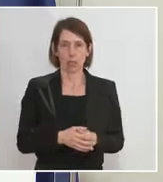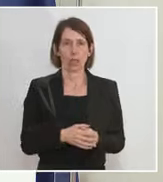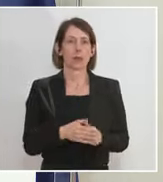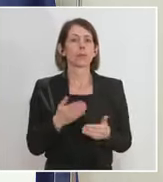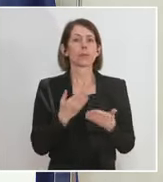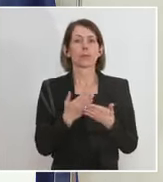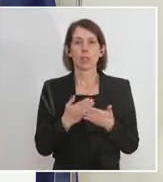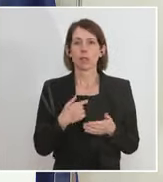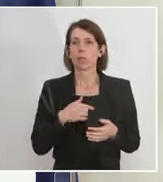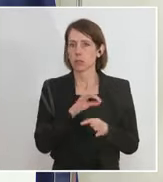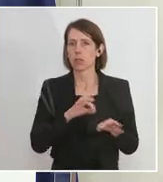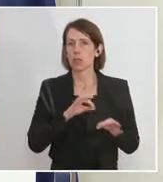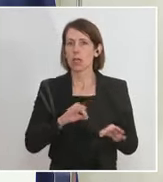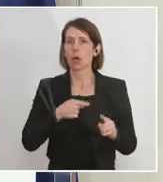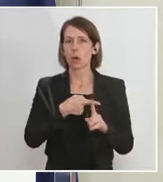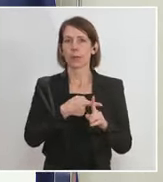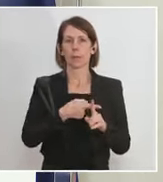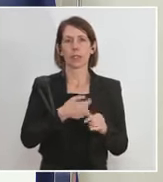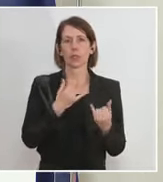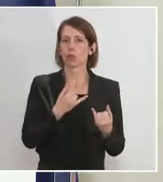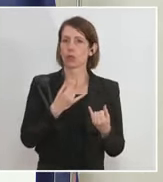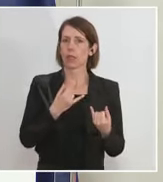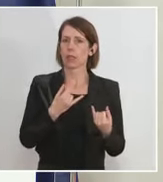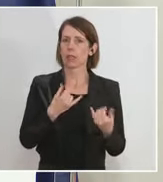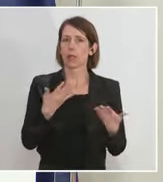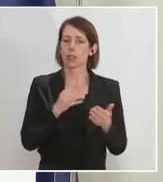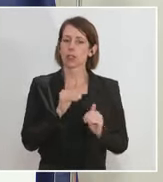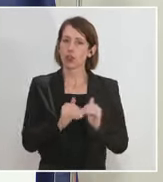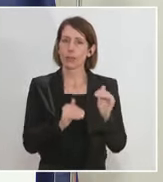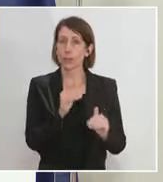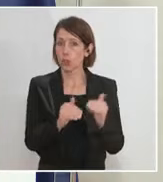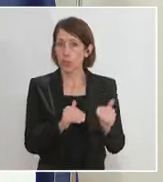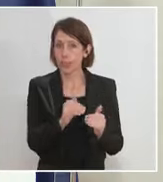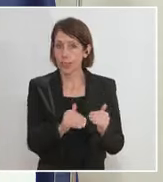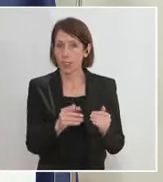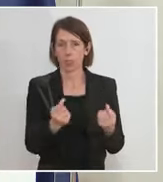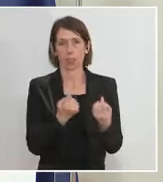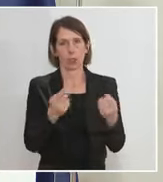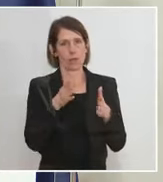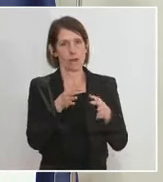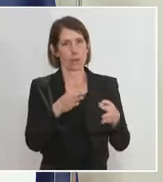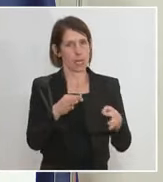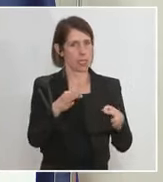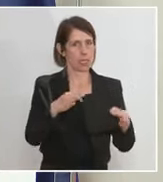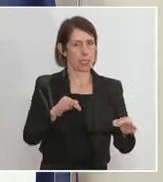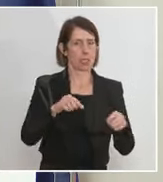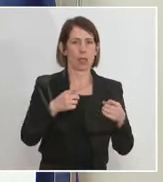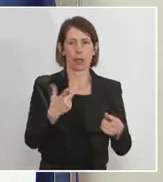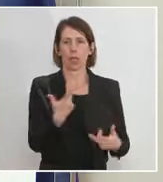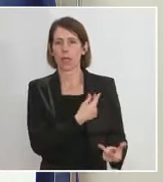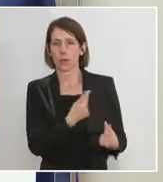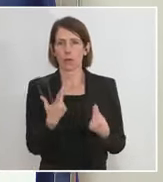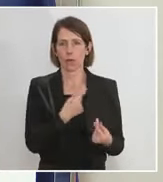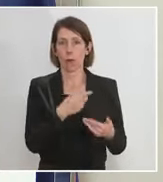insofern bin ich sehr, sehr optimistisch, dass Schritt für Schritt, je besser die Situation wird, je mehr Menschen geimpft sind in Europa, die